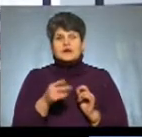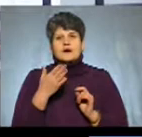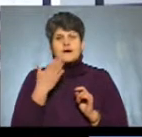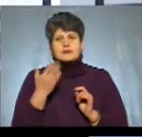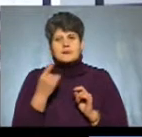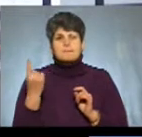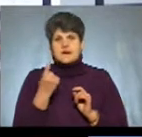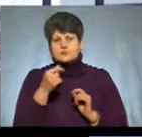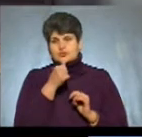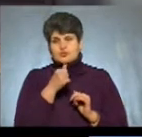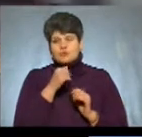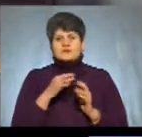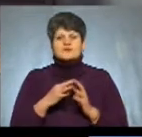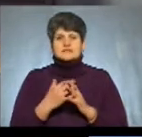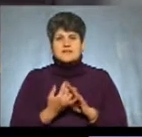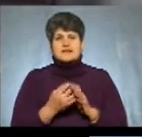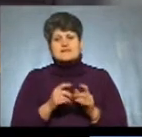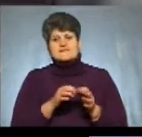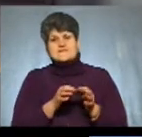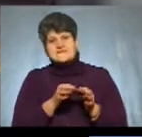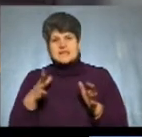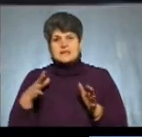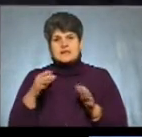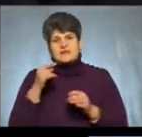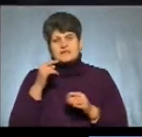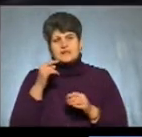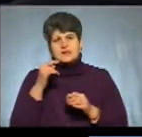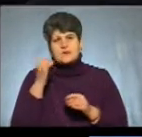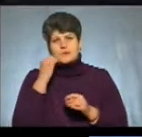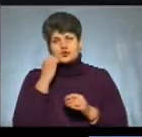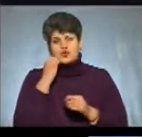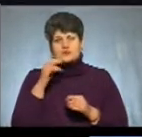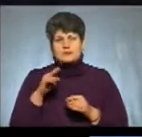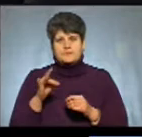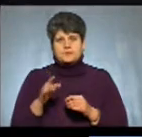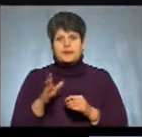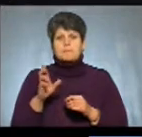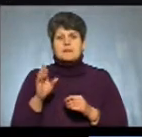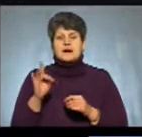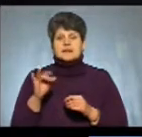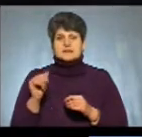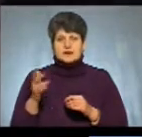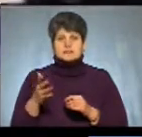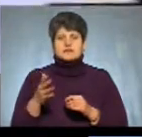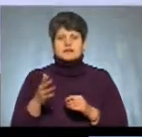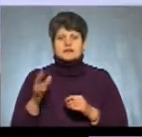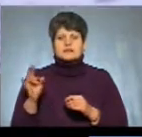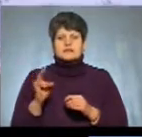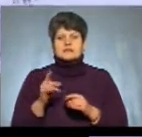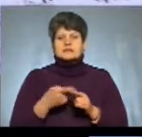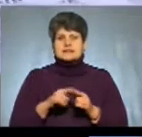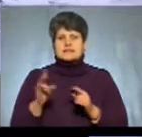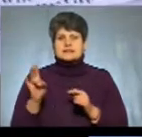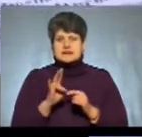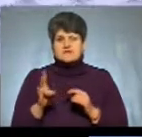час першої спроби в селі відійти від Московського патріархату. Вон, Дерожнянський хрестово-завжитець церкви виповнюється